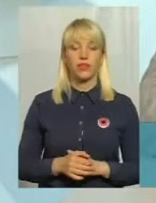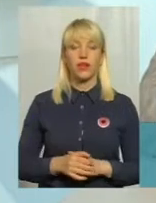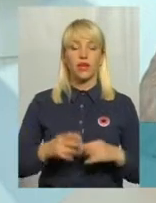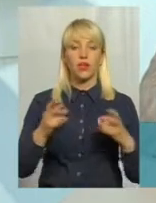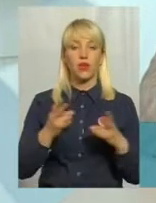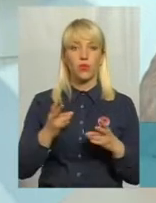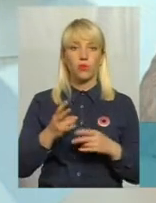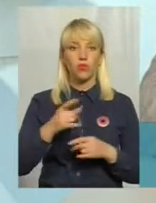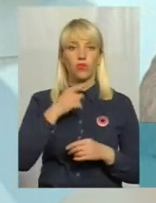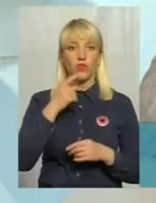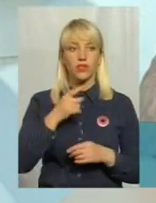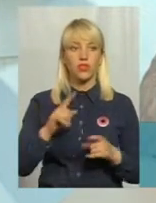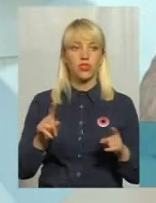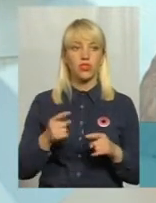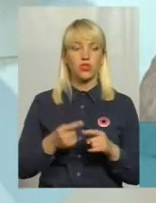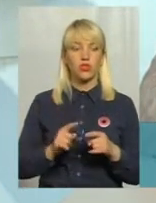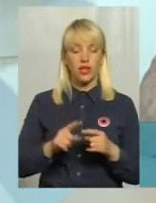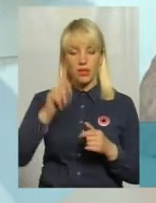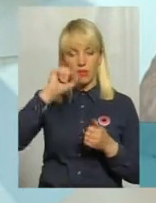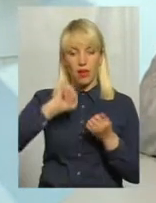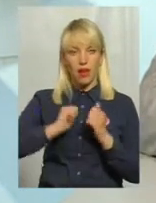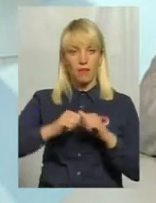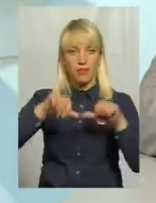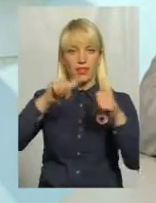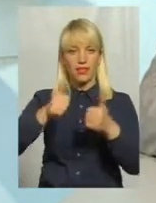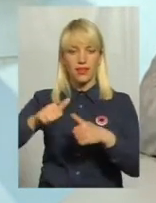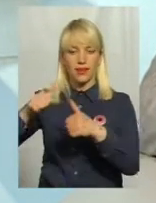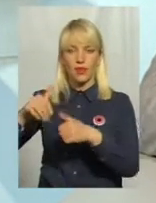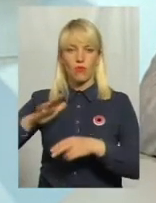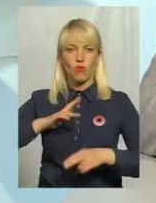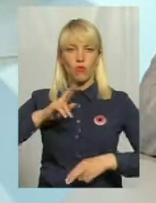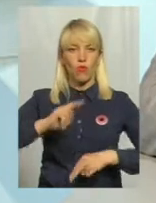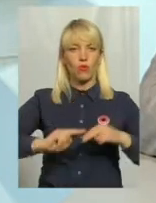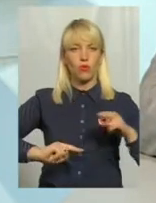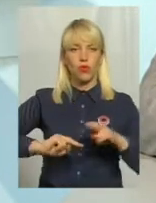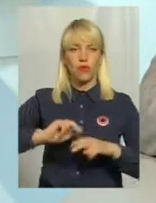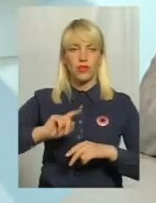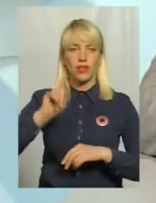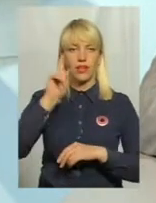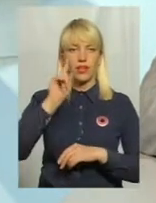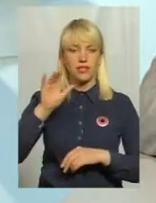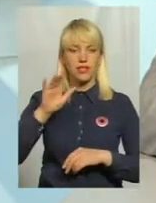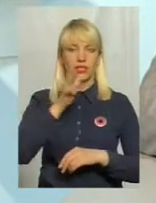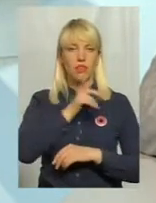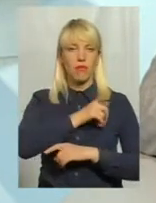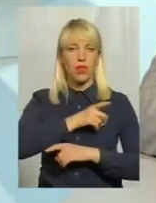відзначити, що цей пам'ятник був побудований якраз в таку класичну період